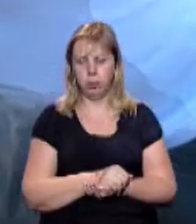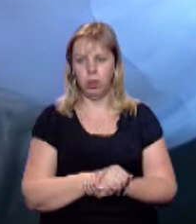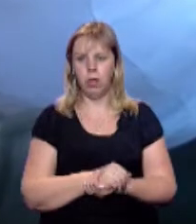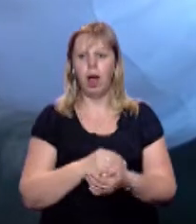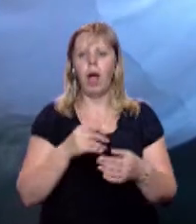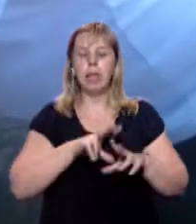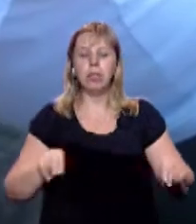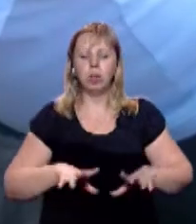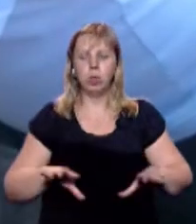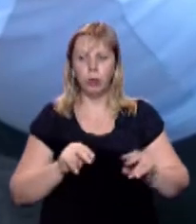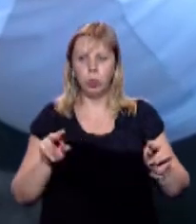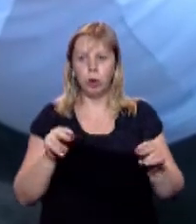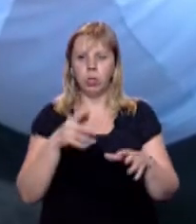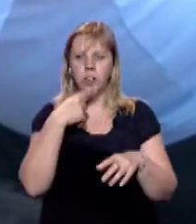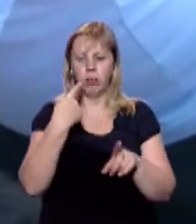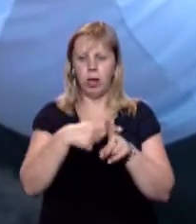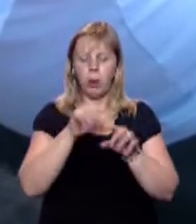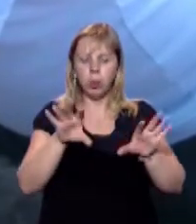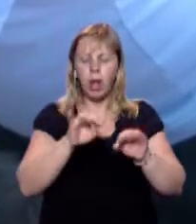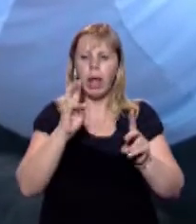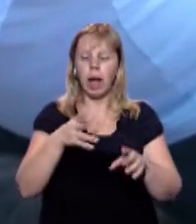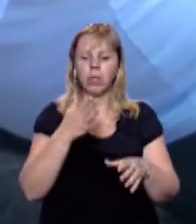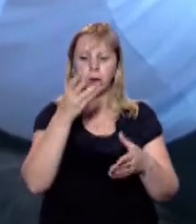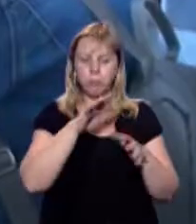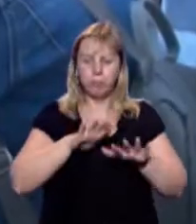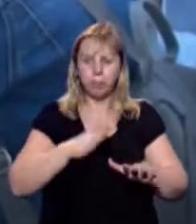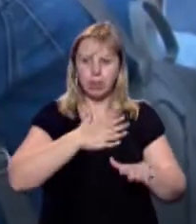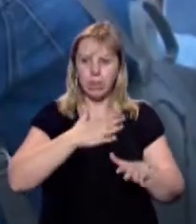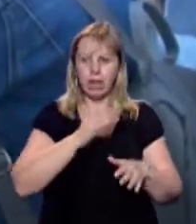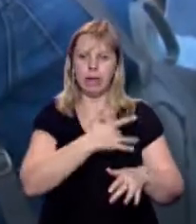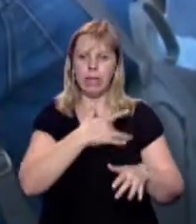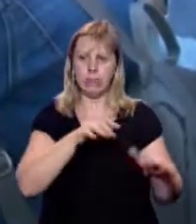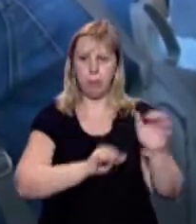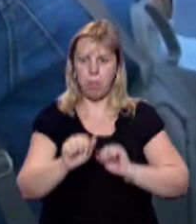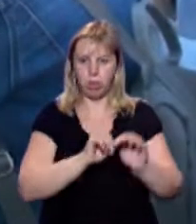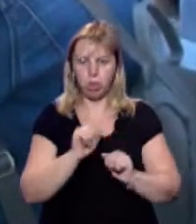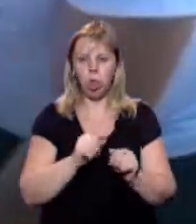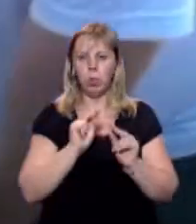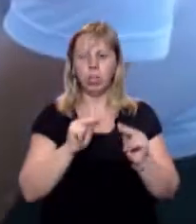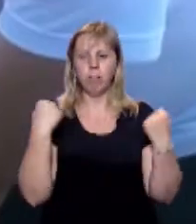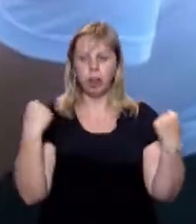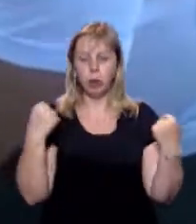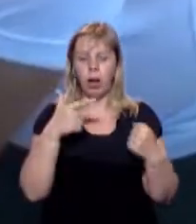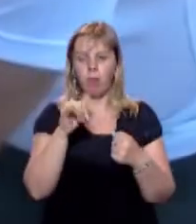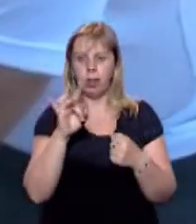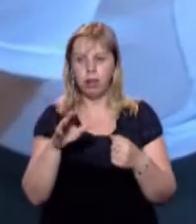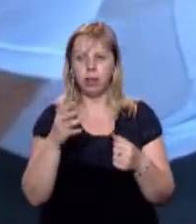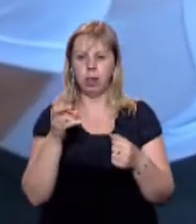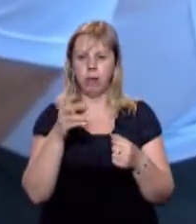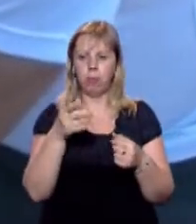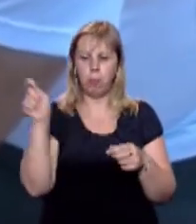Інструктор «Червоного Христа» показує, як робити штучне дихання та непрямий масаж серця. Вчитель фізкультури Іван Гаврилєв, села